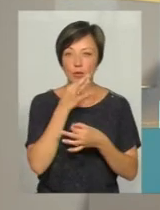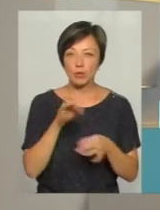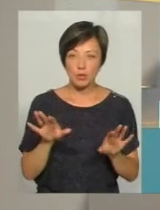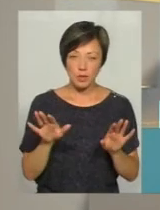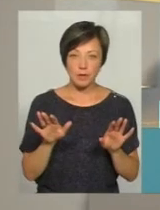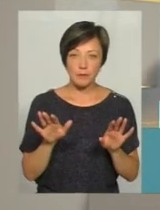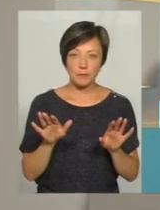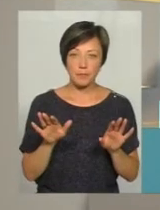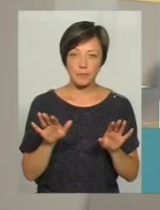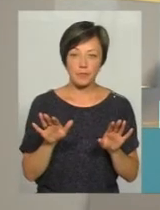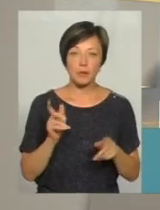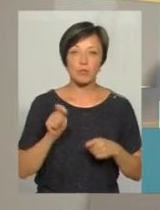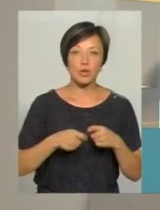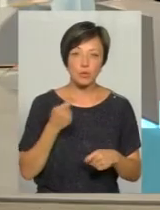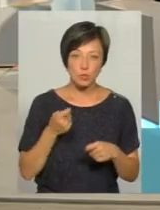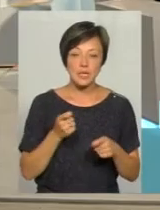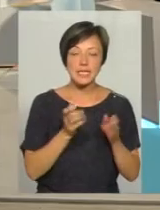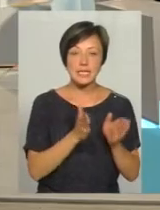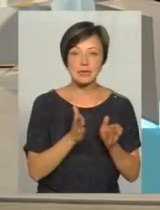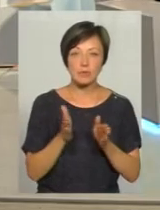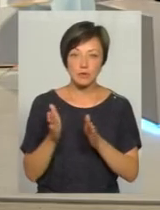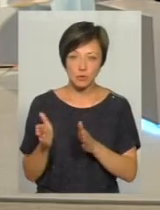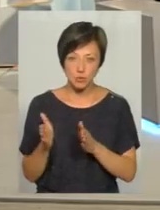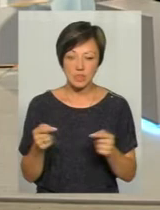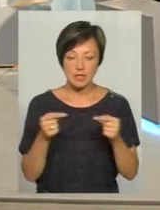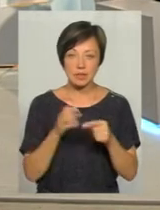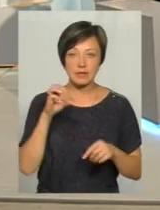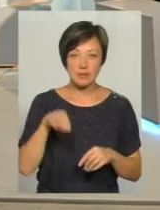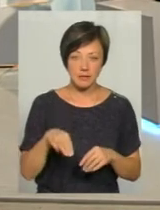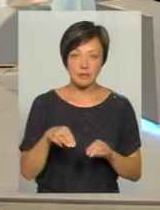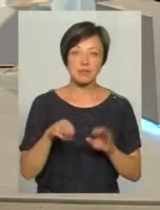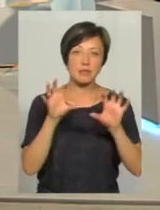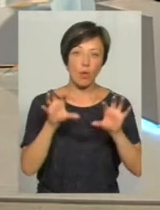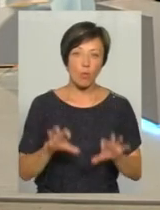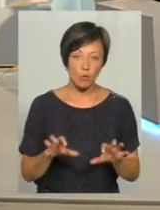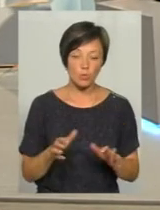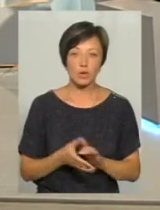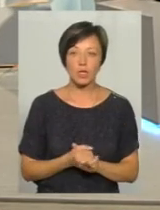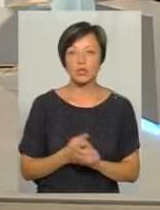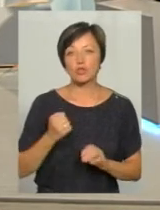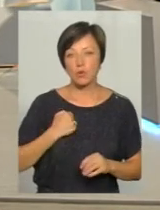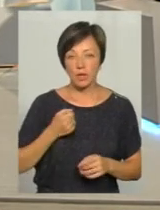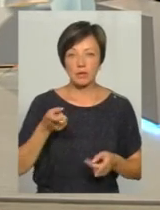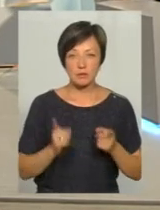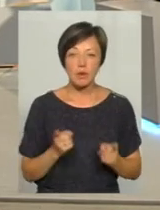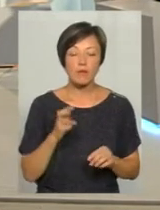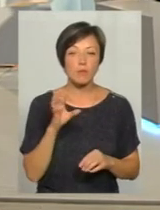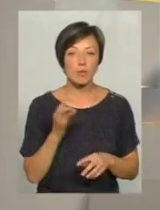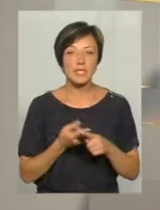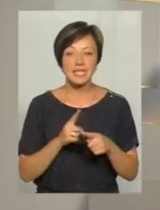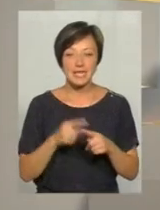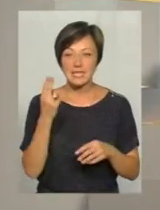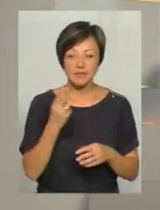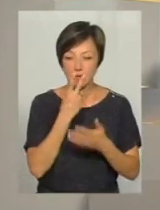порушення, воно систематизується згідно статті закону. І от шкода насправді, бо цієї